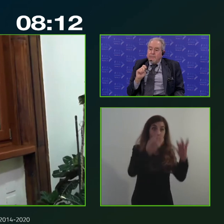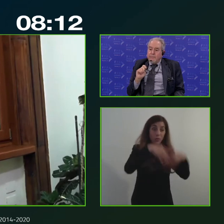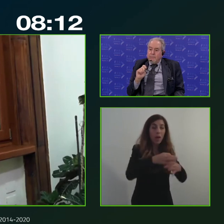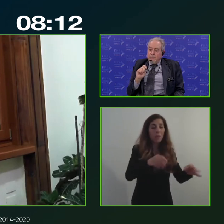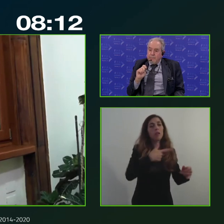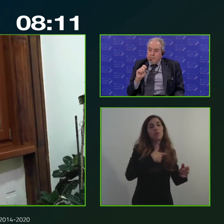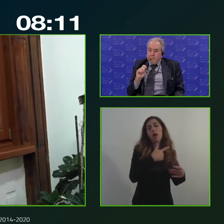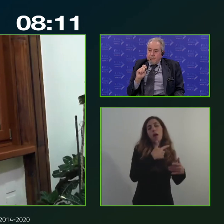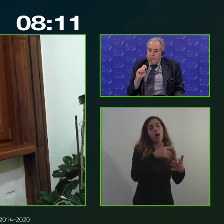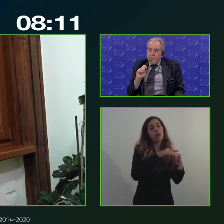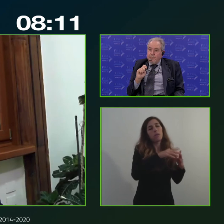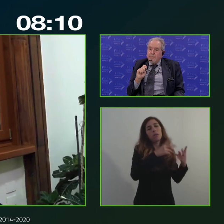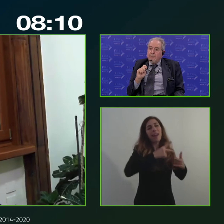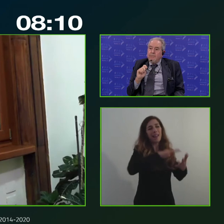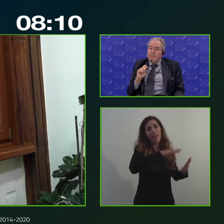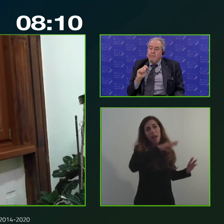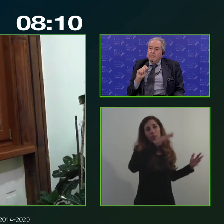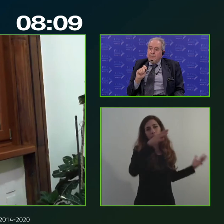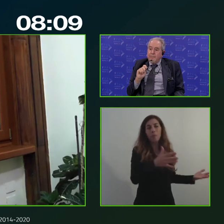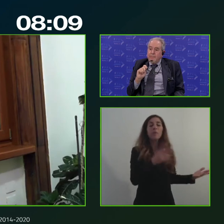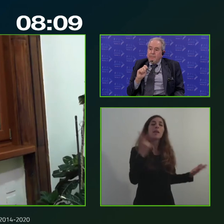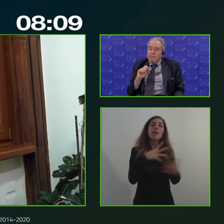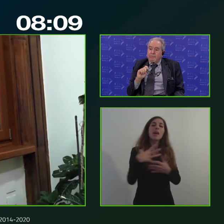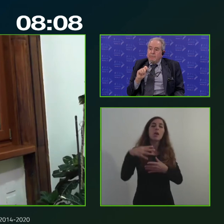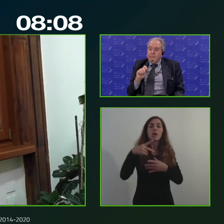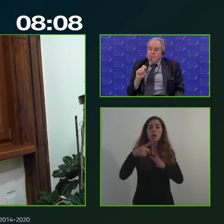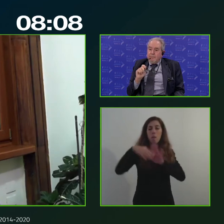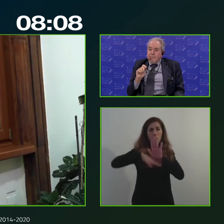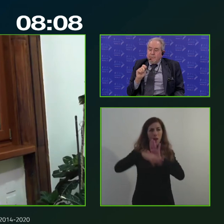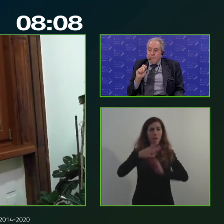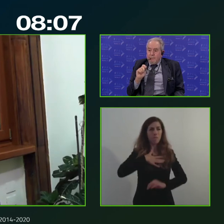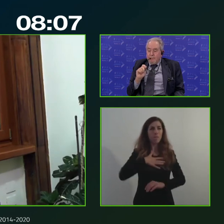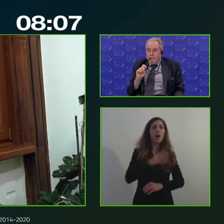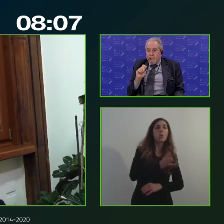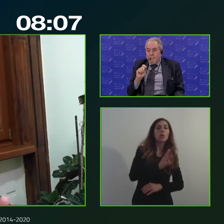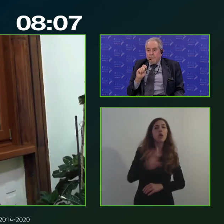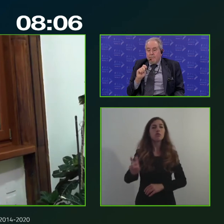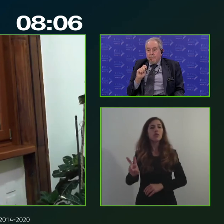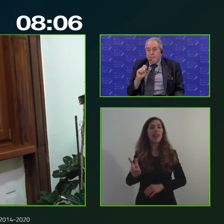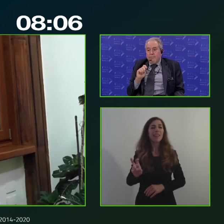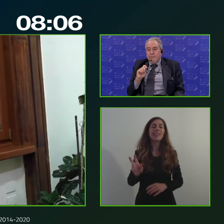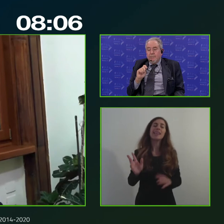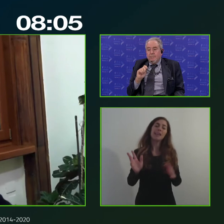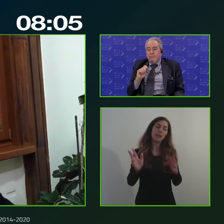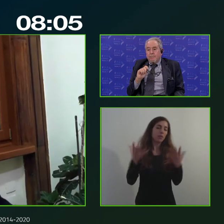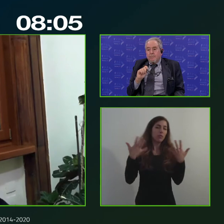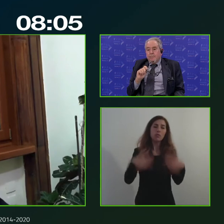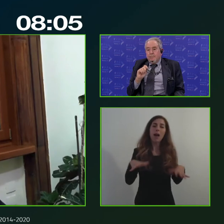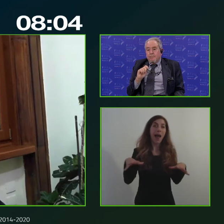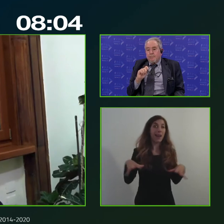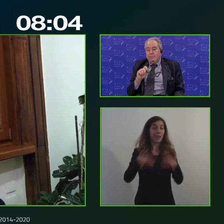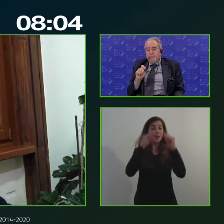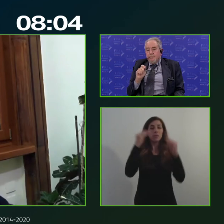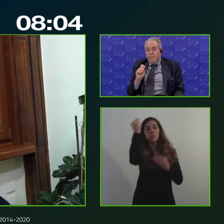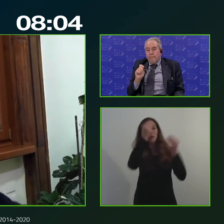'interno del nostro programma ovviamente programma dottore Vicimenti noi abbiamo già fin dall'inizio pensato di inserire